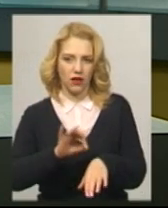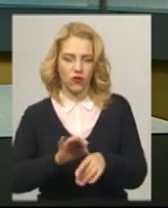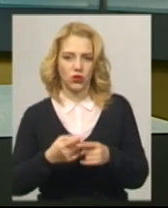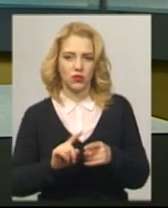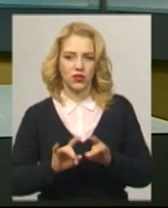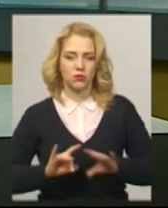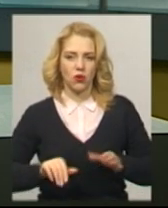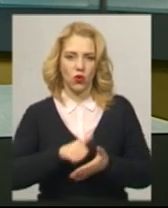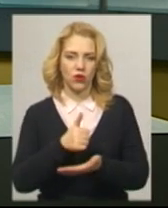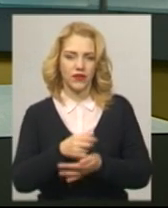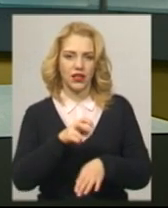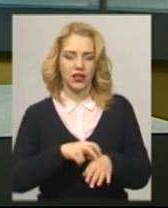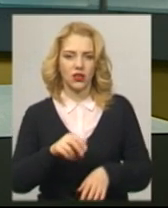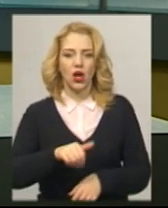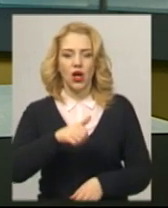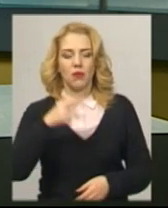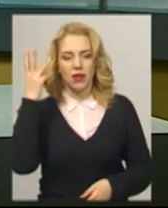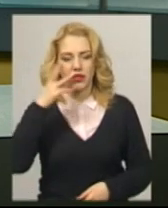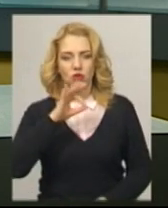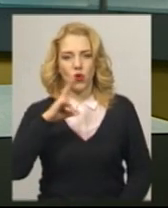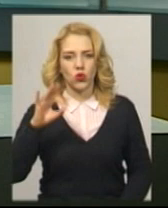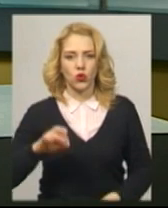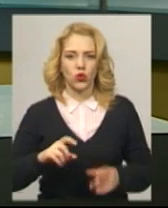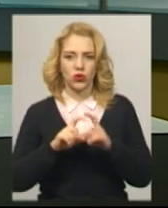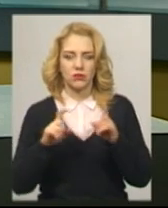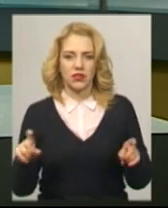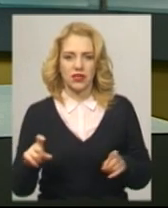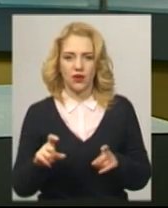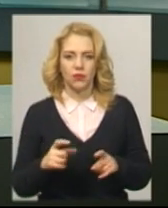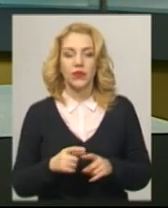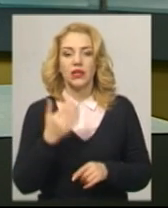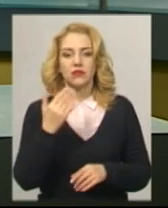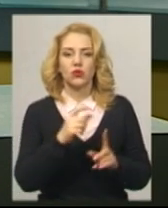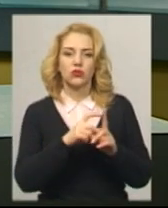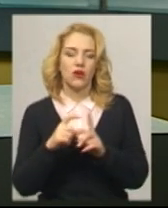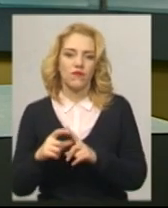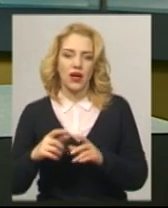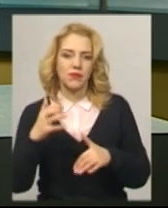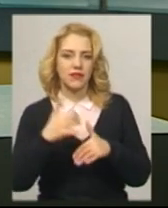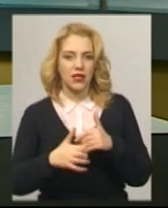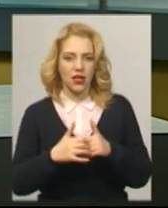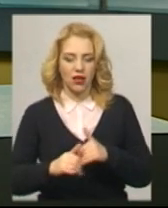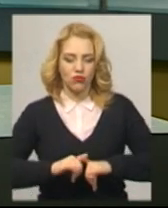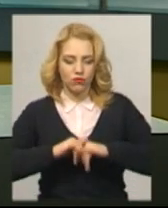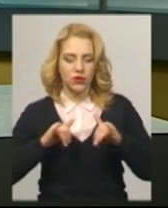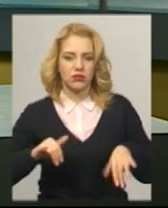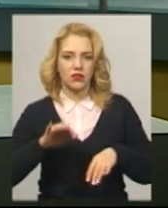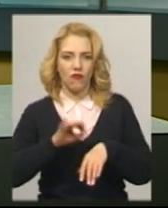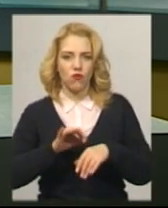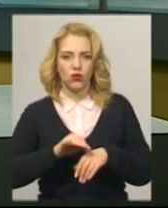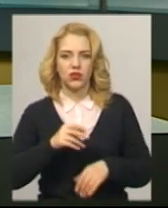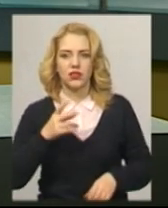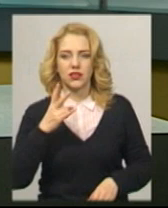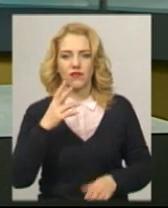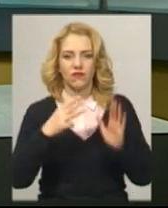розповідає головний лікар Хмельницького обласного онкодиспансеру В'ячеслав Мороз. За його словами, в середньому приріст захворюваності на рік складає